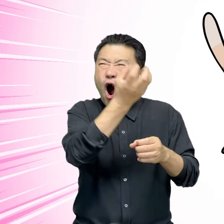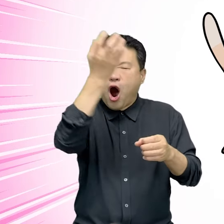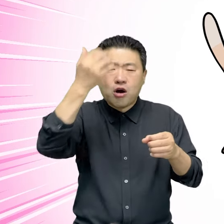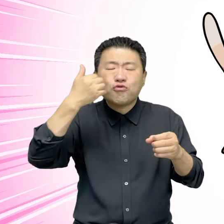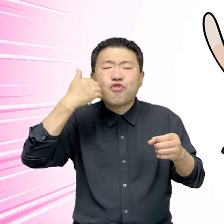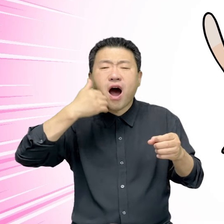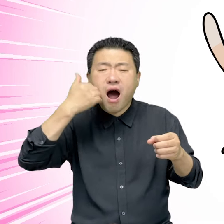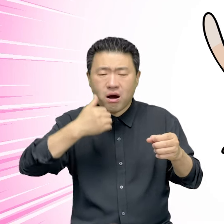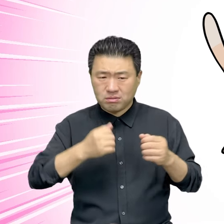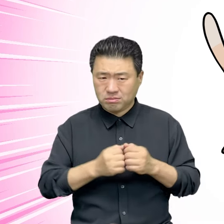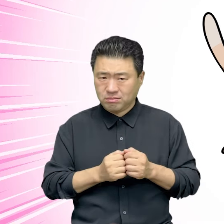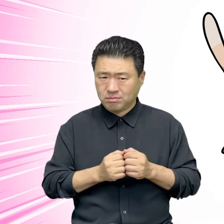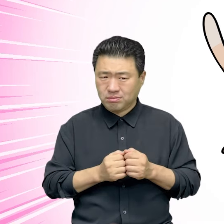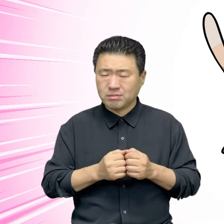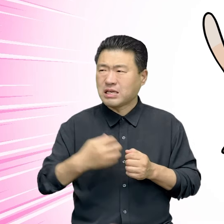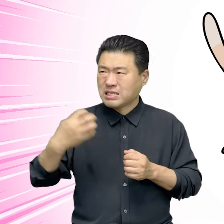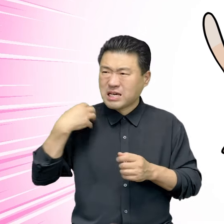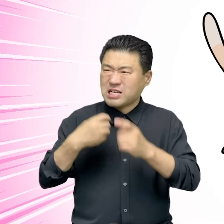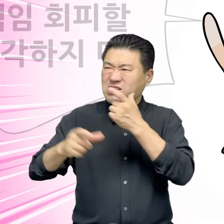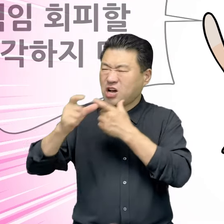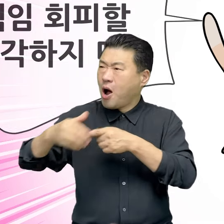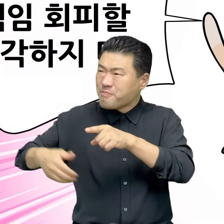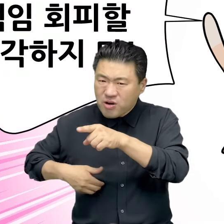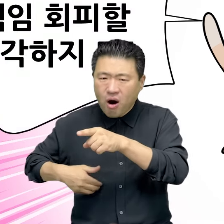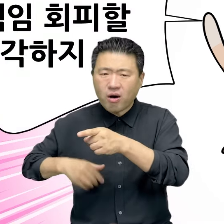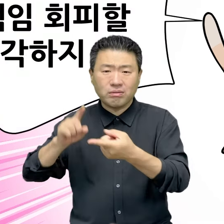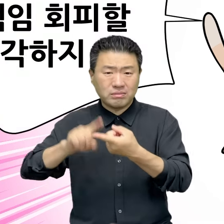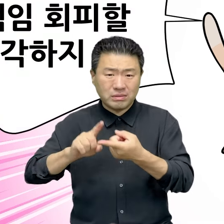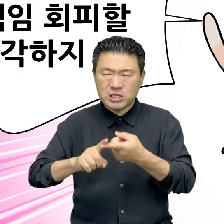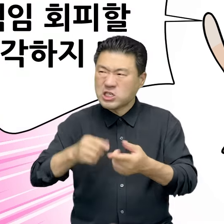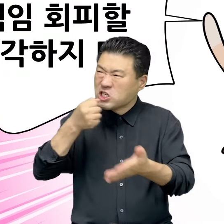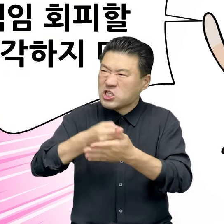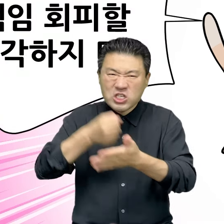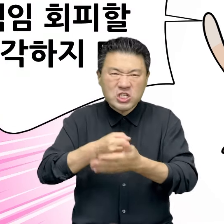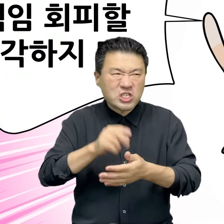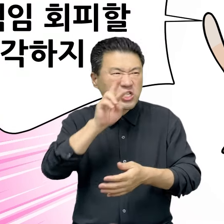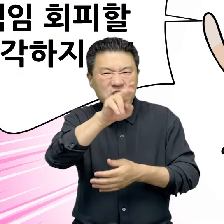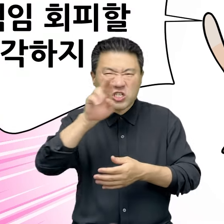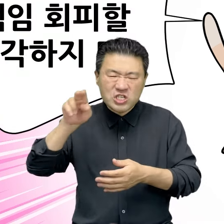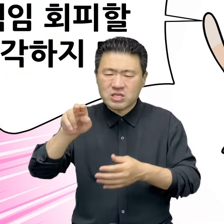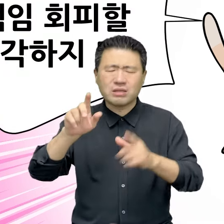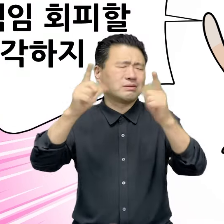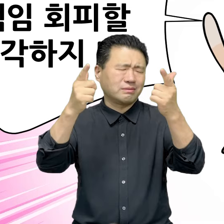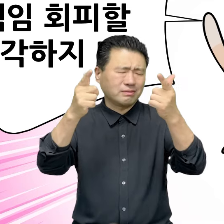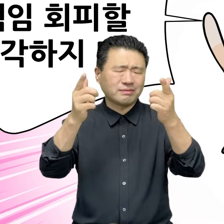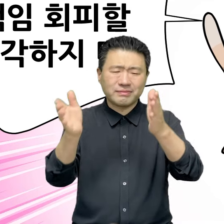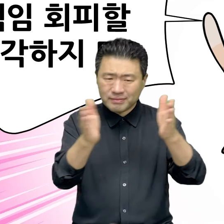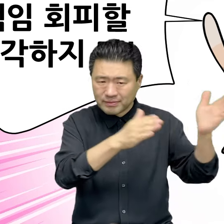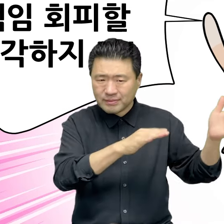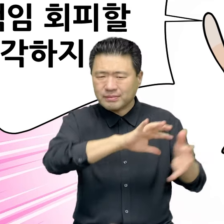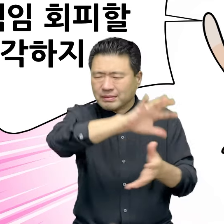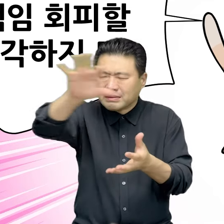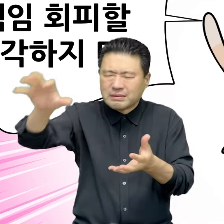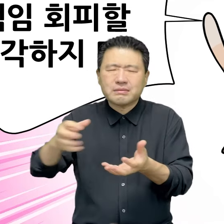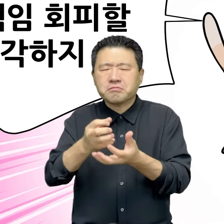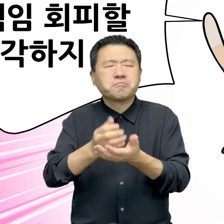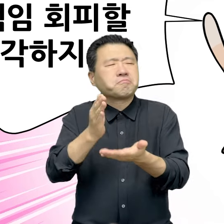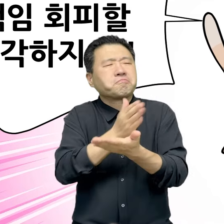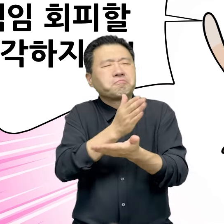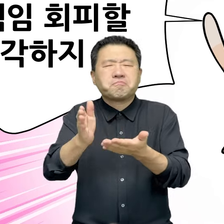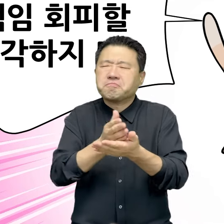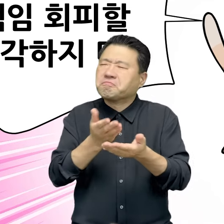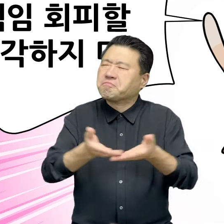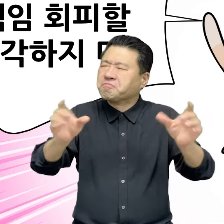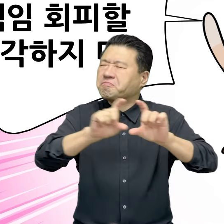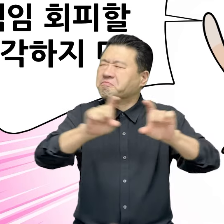누가 온실가스를 배출했느냐? 누가 더 책임을 져야 하느냐 하는 문제를 따지지 않고 뭉뚱그려서 책임을